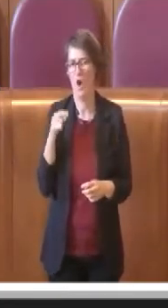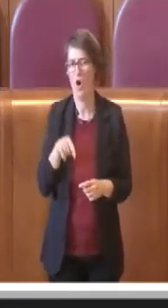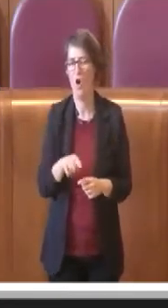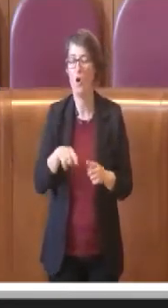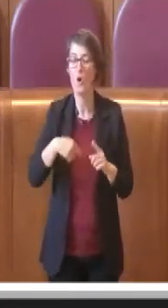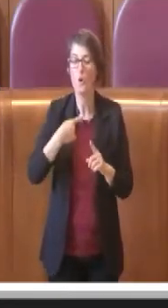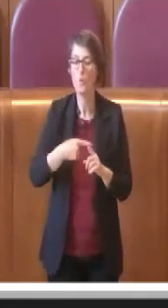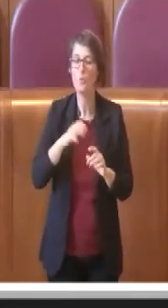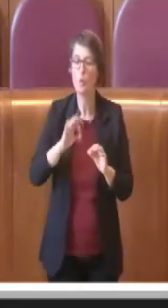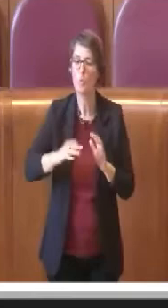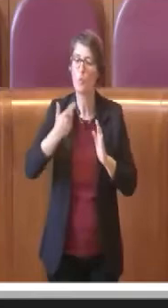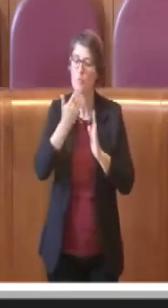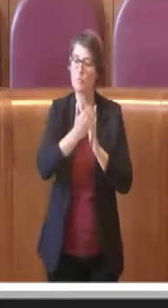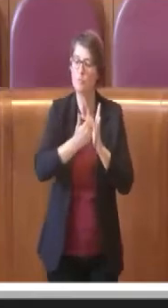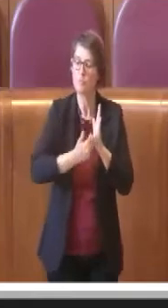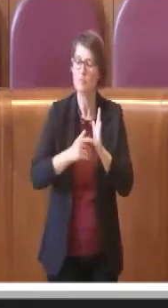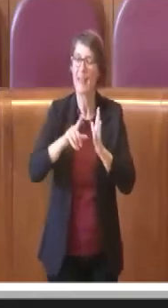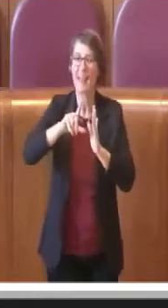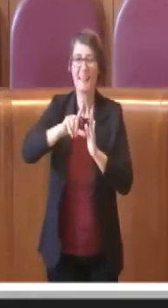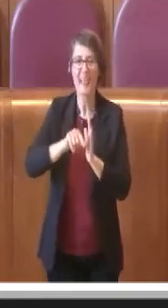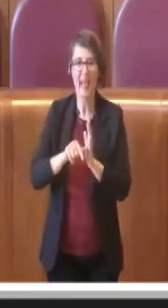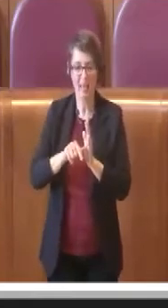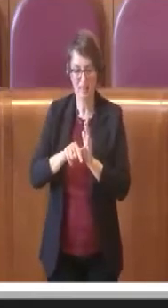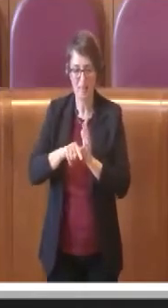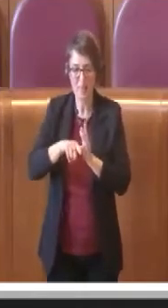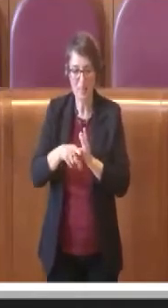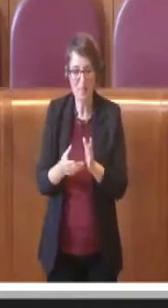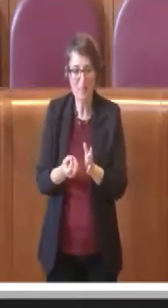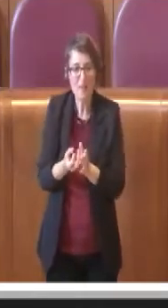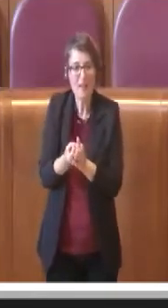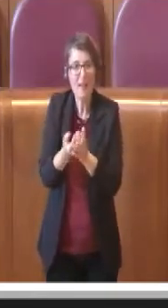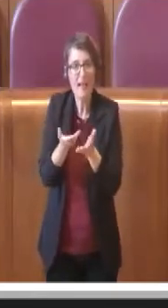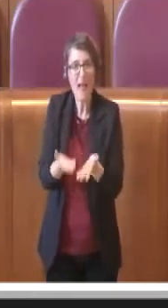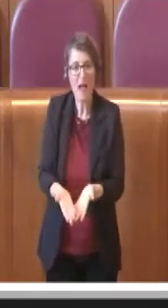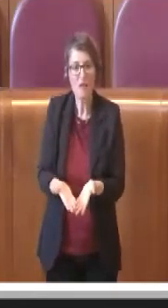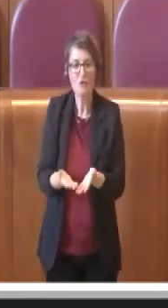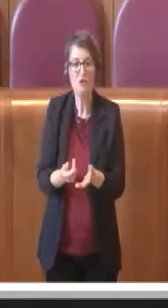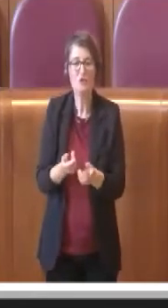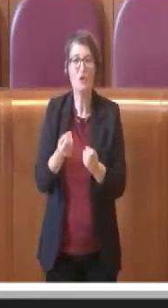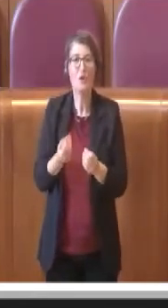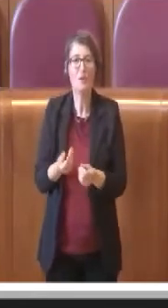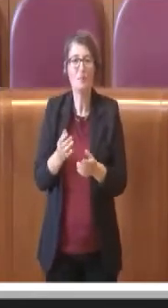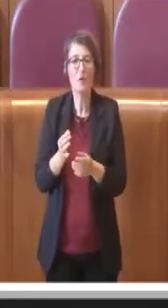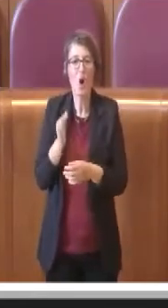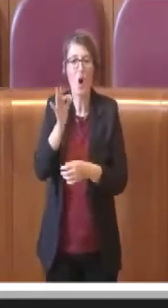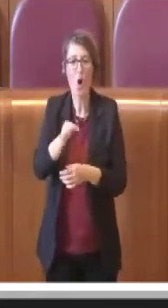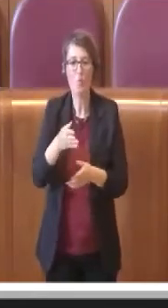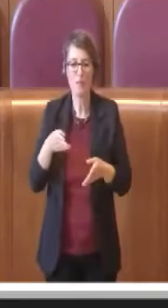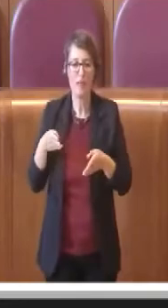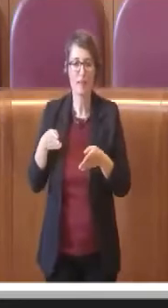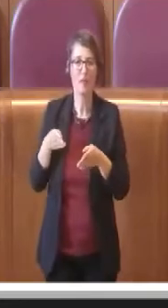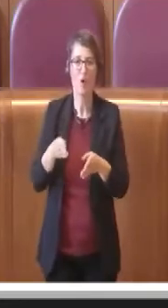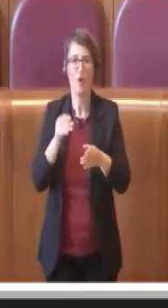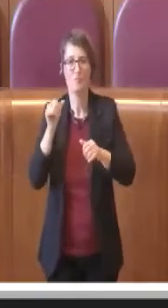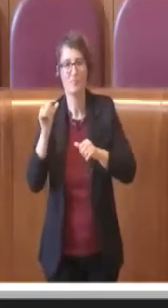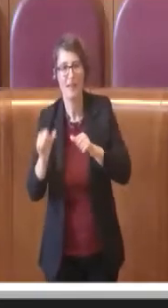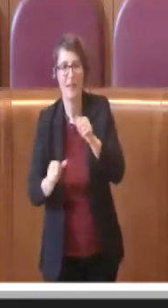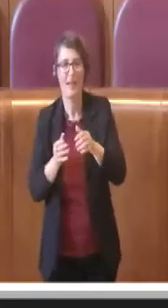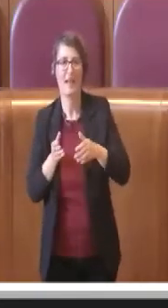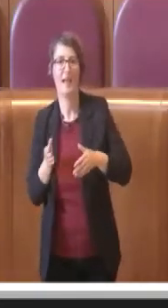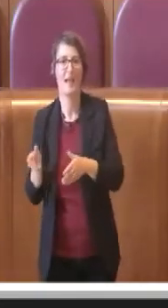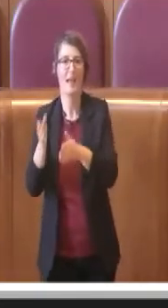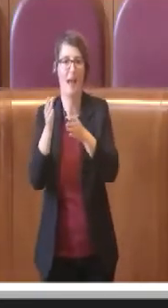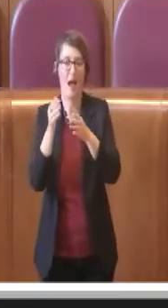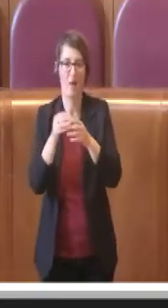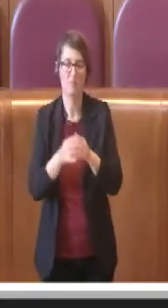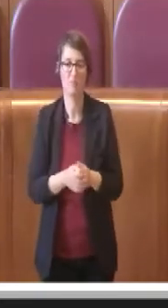realizzazione per l'inversione di rotta. E i tempi più brevi erano cinque anni, ovvero 2022, che